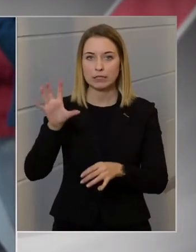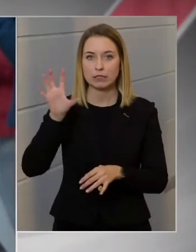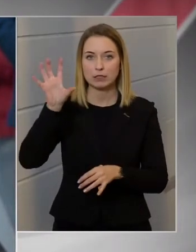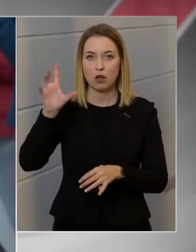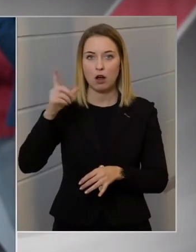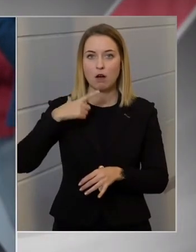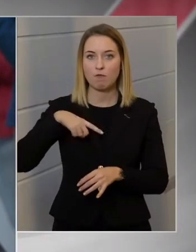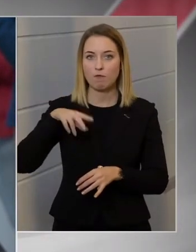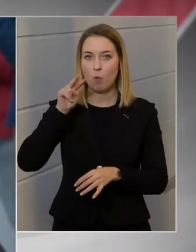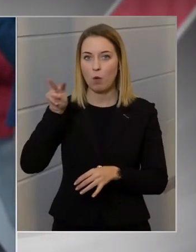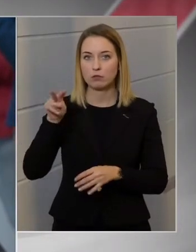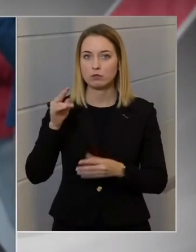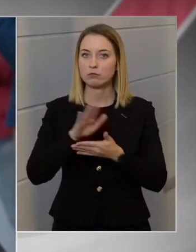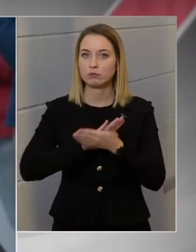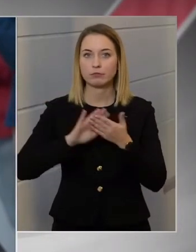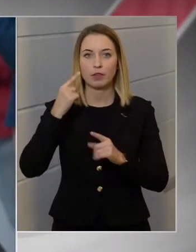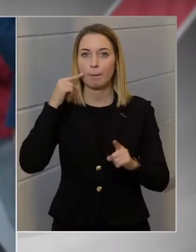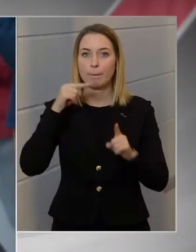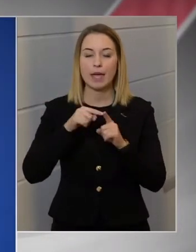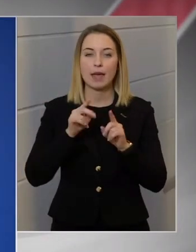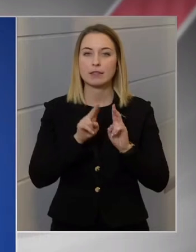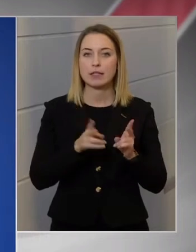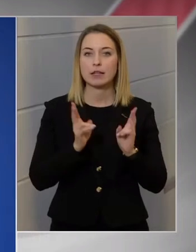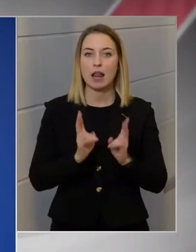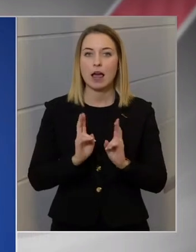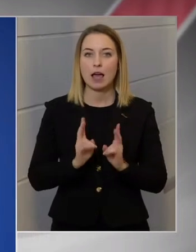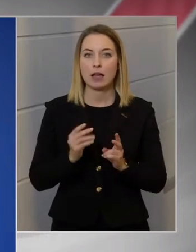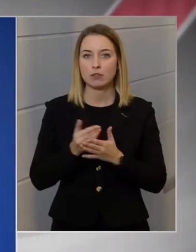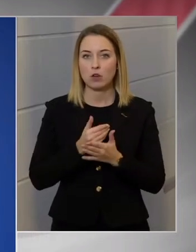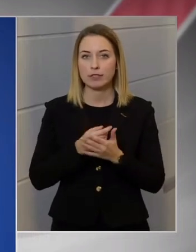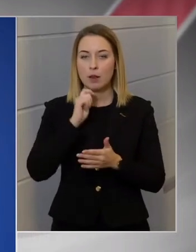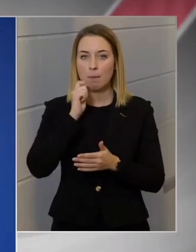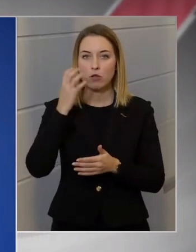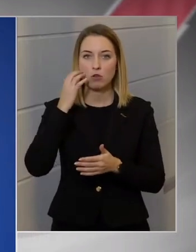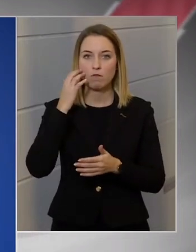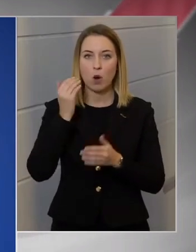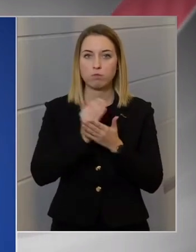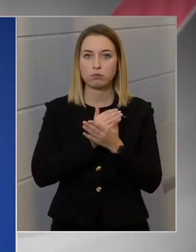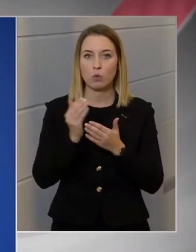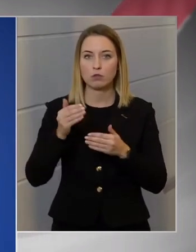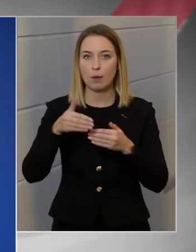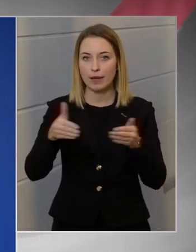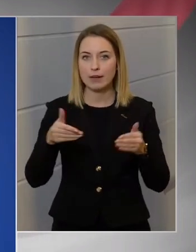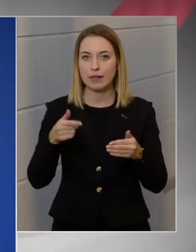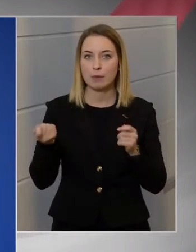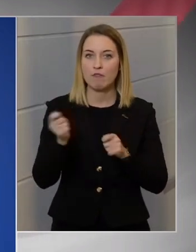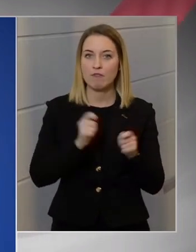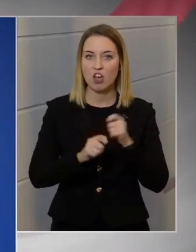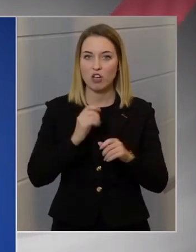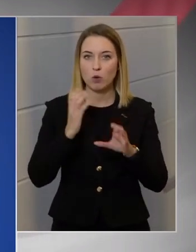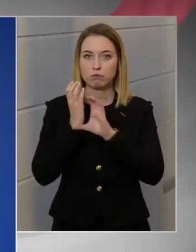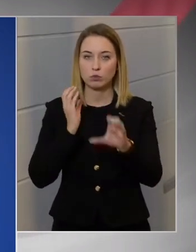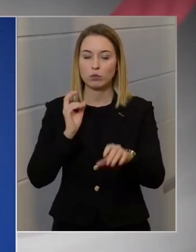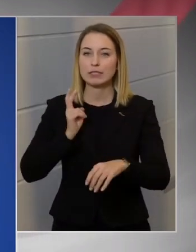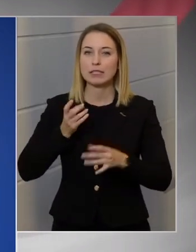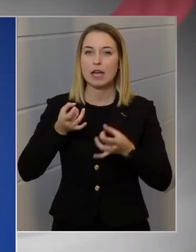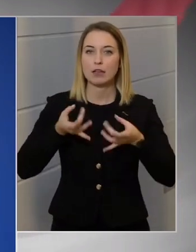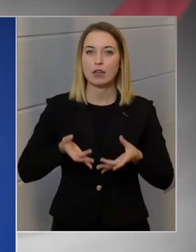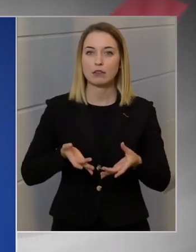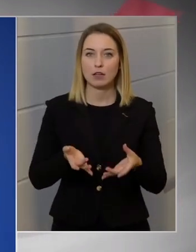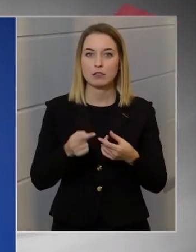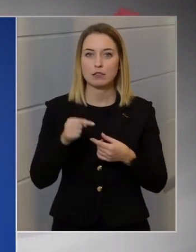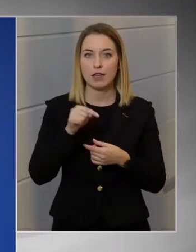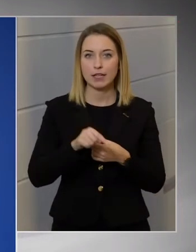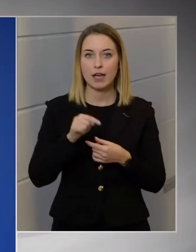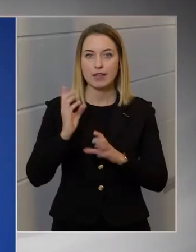Milyen célra használhatóak a Magyar Falu program keretében vásárolt buszok, illetve kiengedélyezheti, hogy